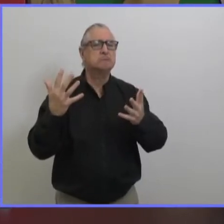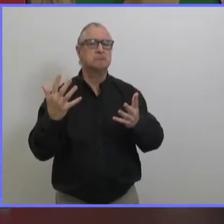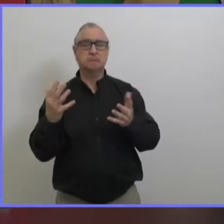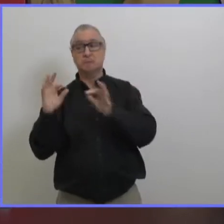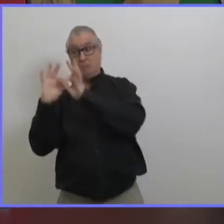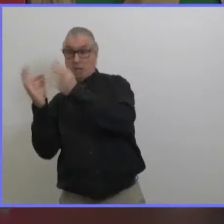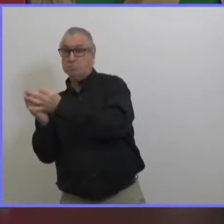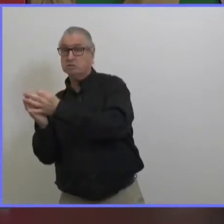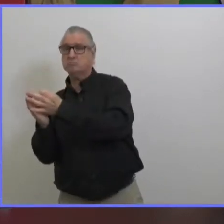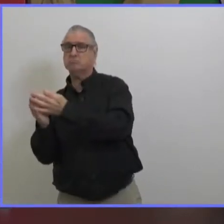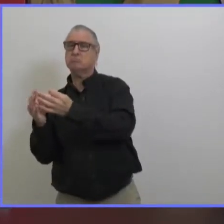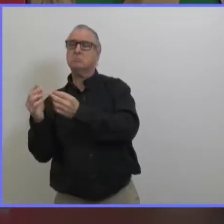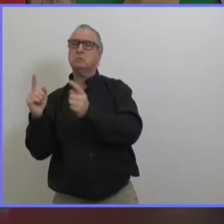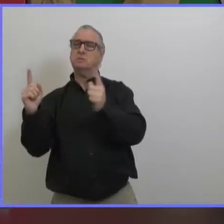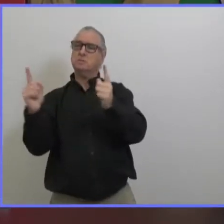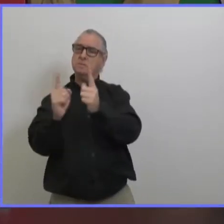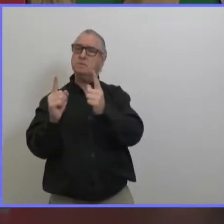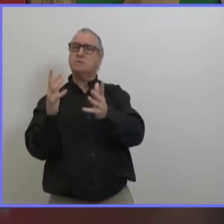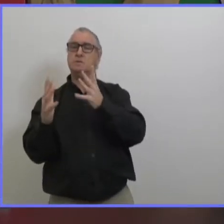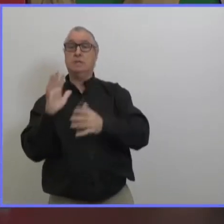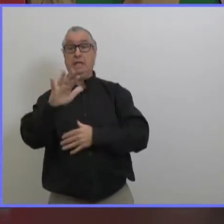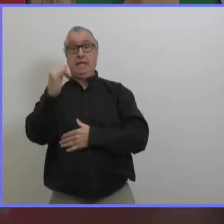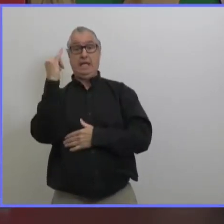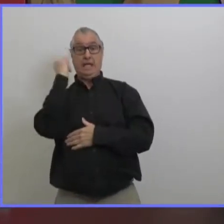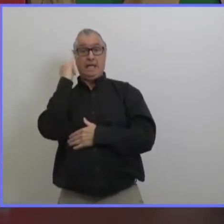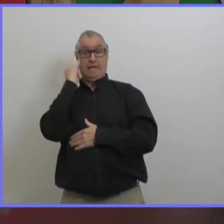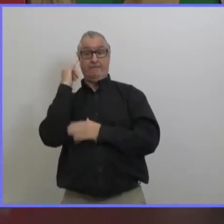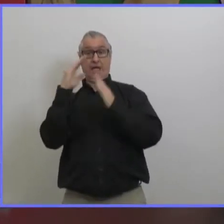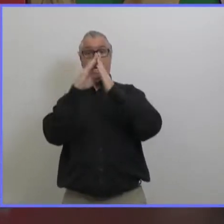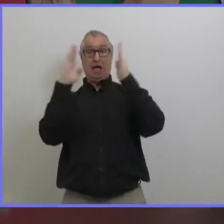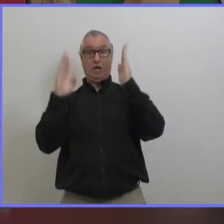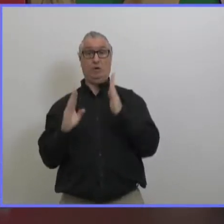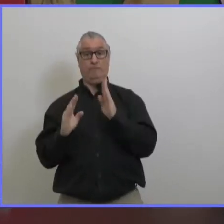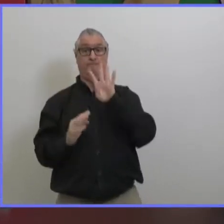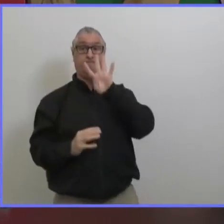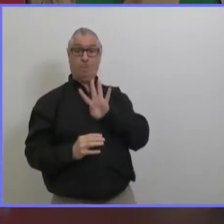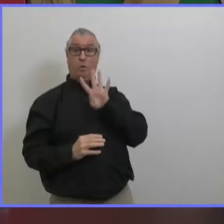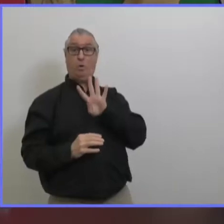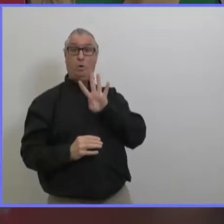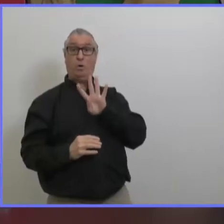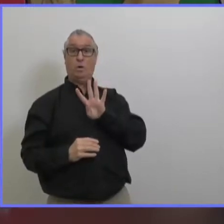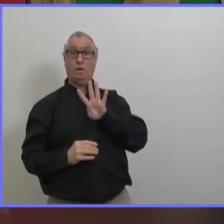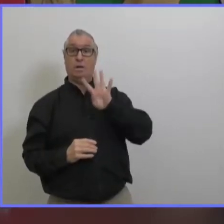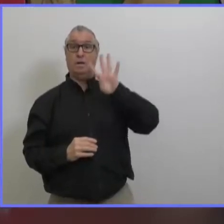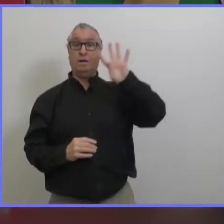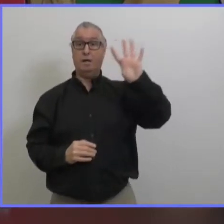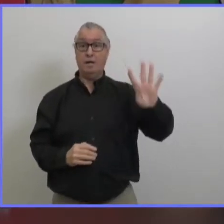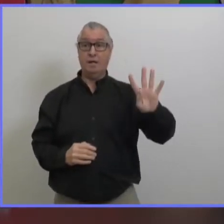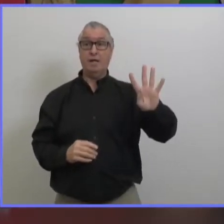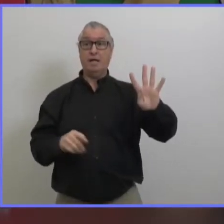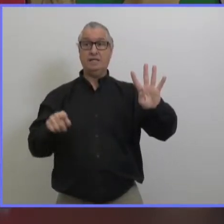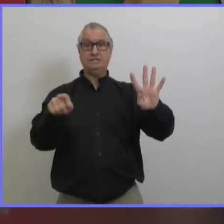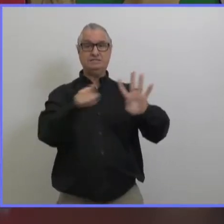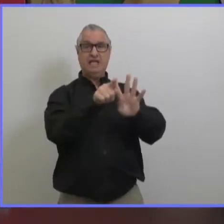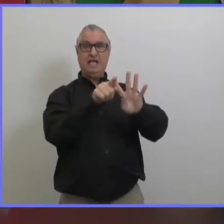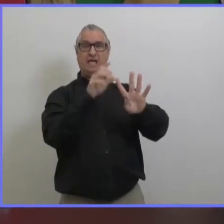quatre personnes et qui sont relativement du même âge assis à la même table